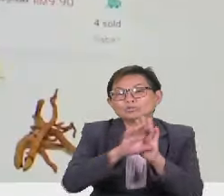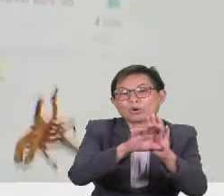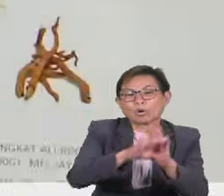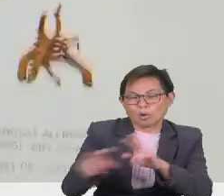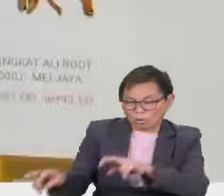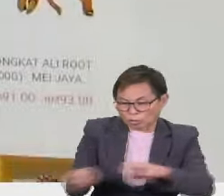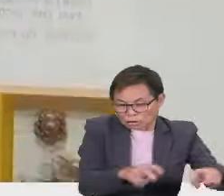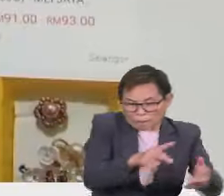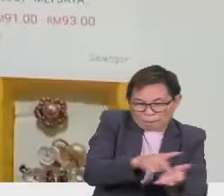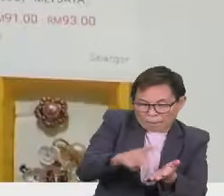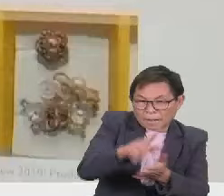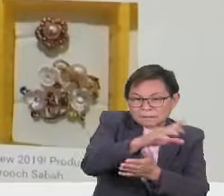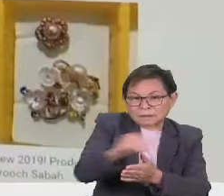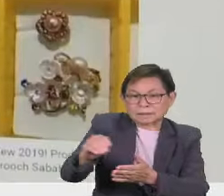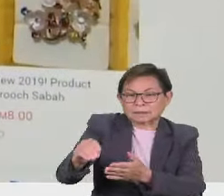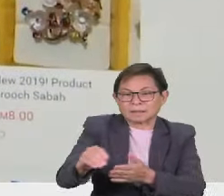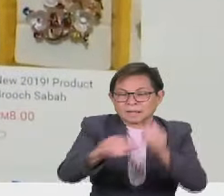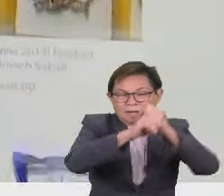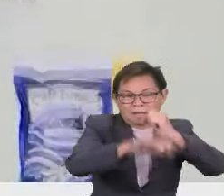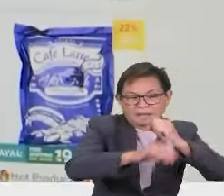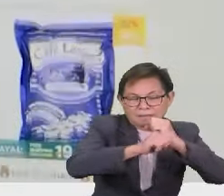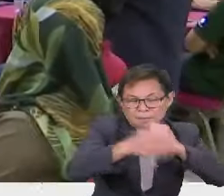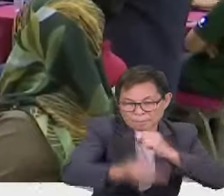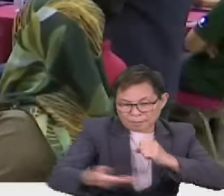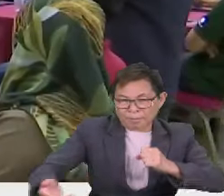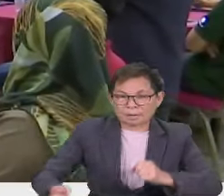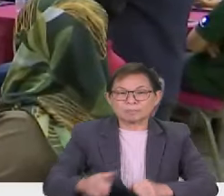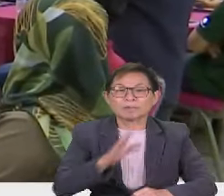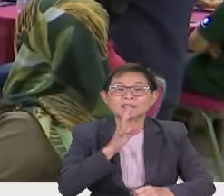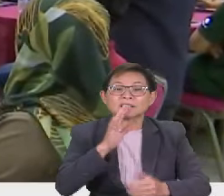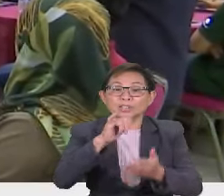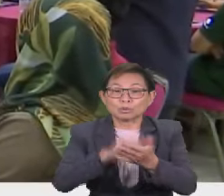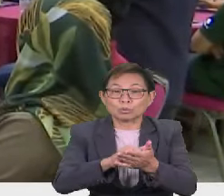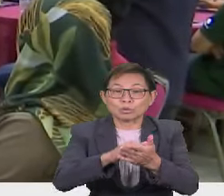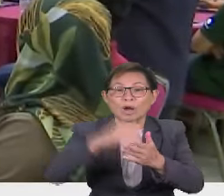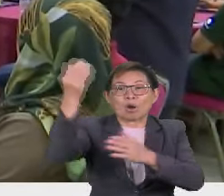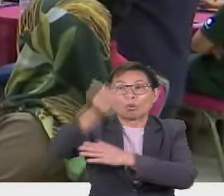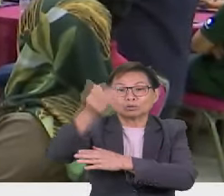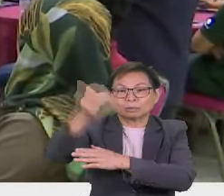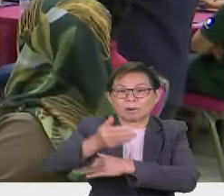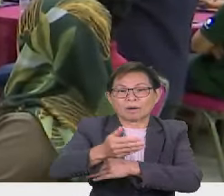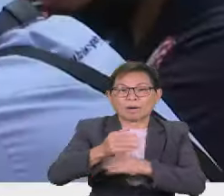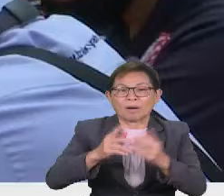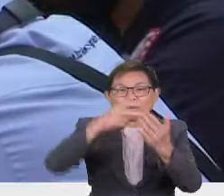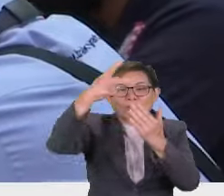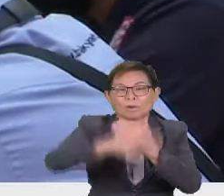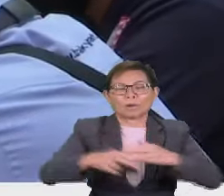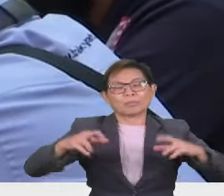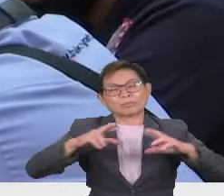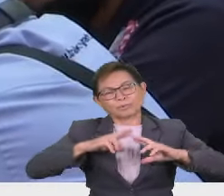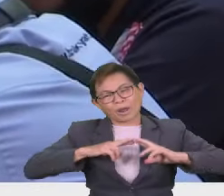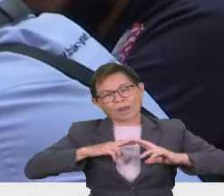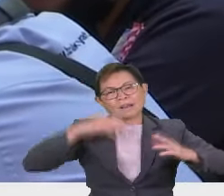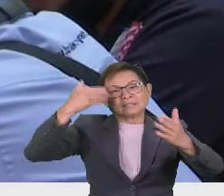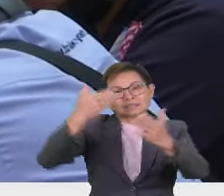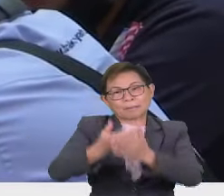transaksi bayaran dan pengiklanan produk. Beliau berkata demikian dalam ucapannya, sempena program Santai Namun